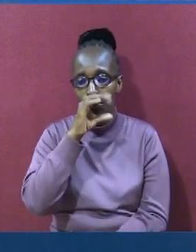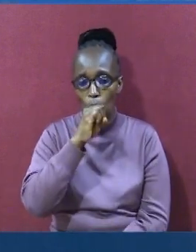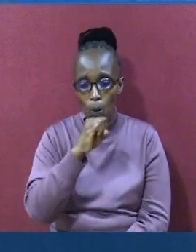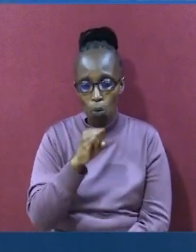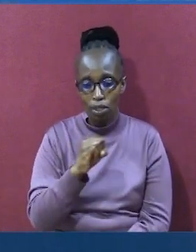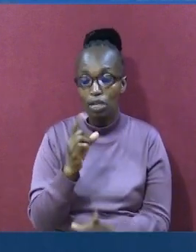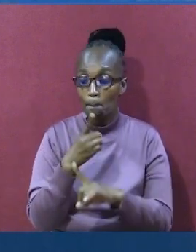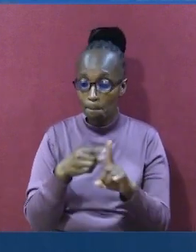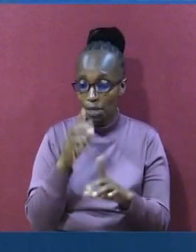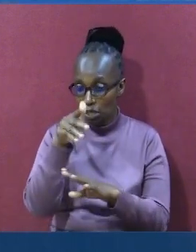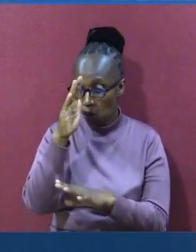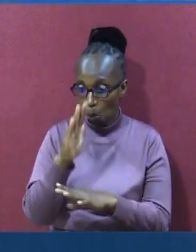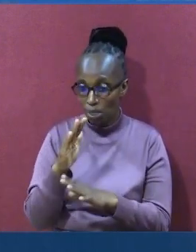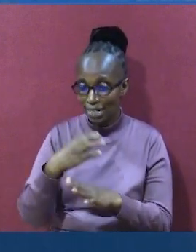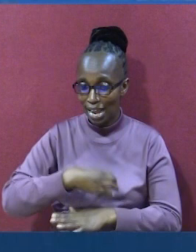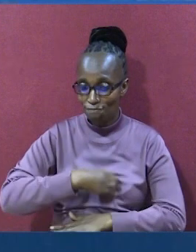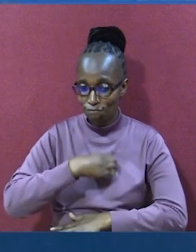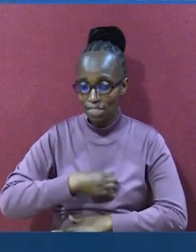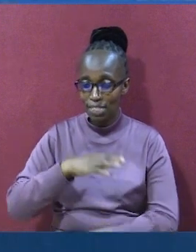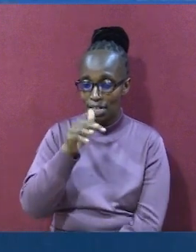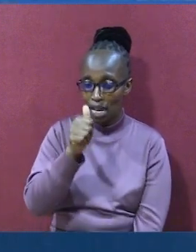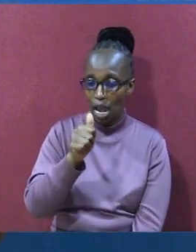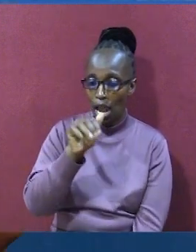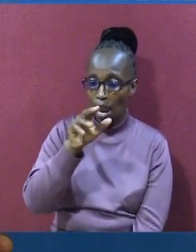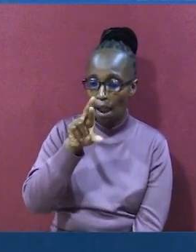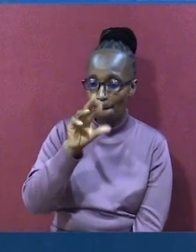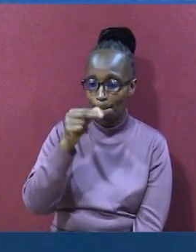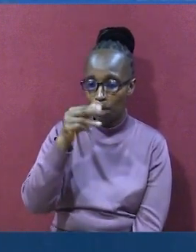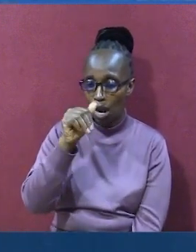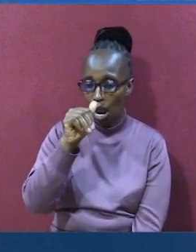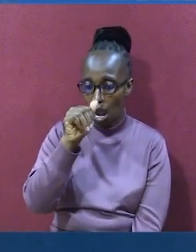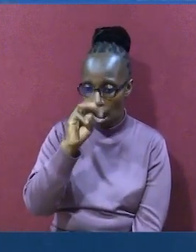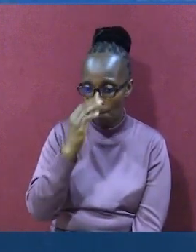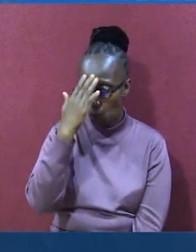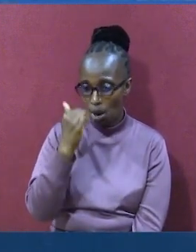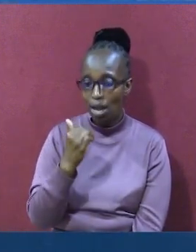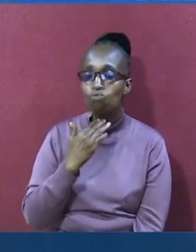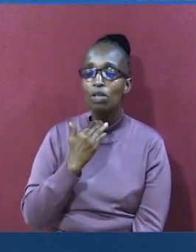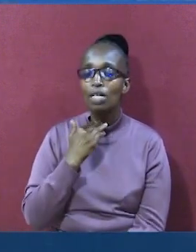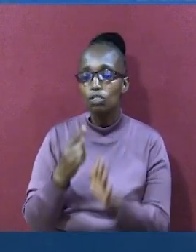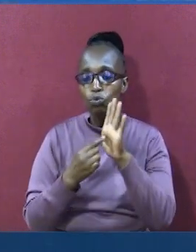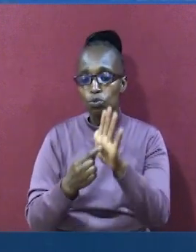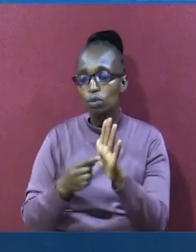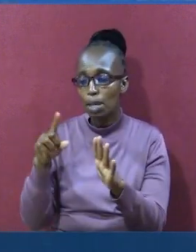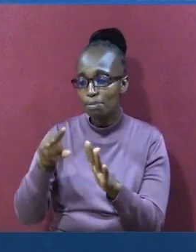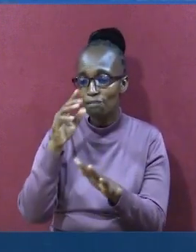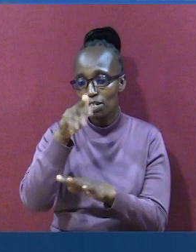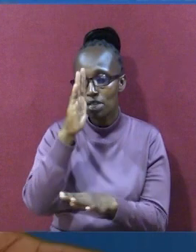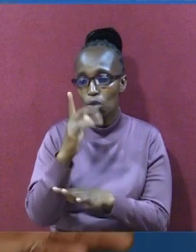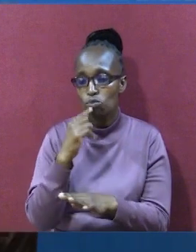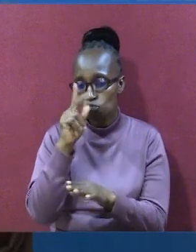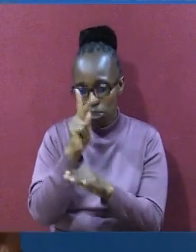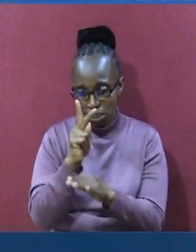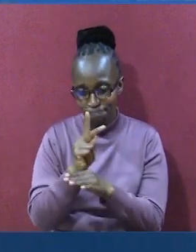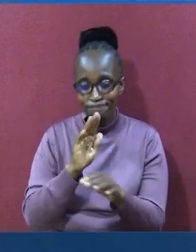said alikuja kwa Kibrahimu. Ili yakaweze kujonyesha ya kwamba I am the God who gives his promises. Mimi